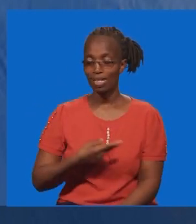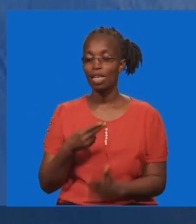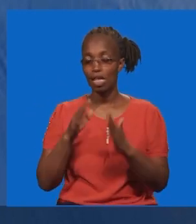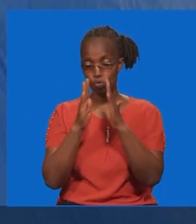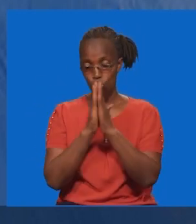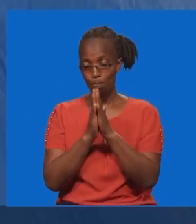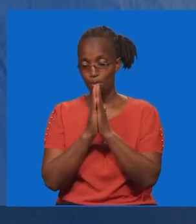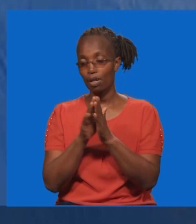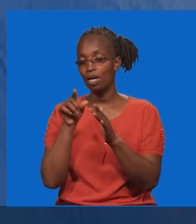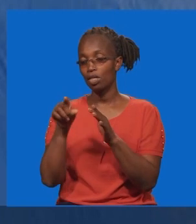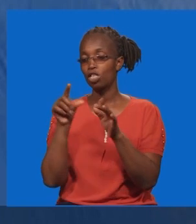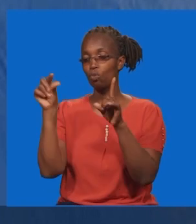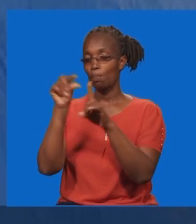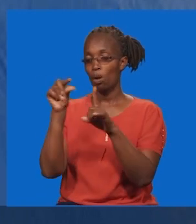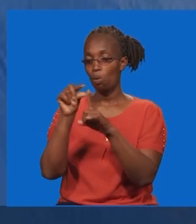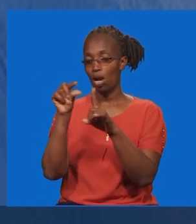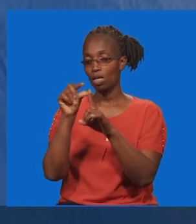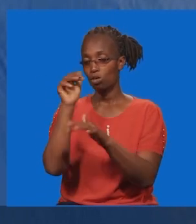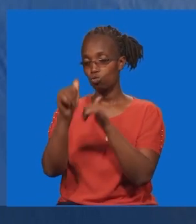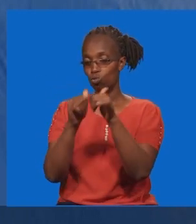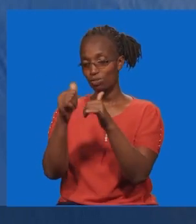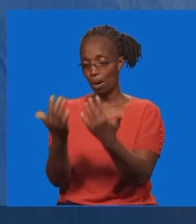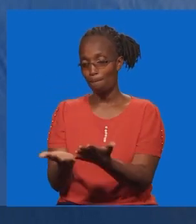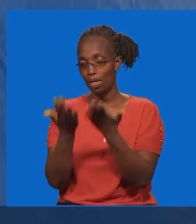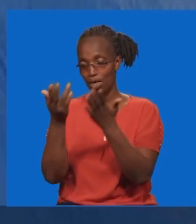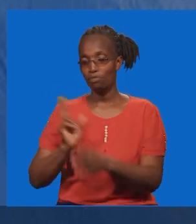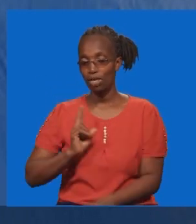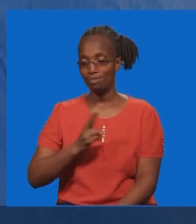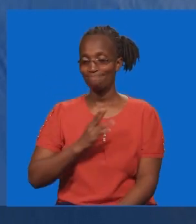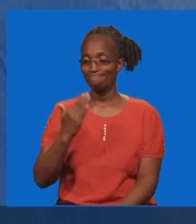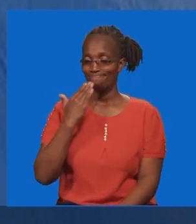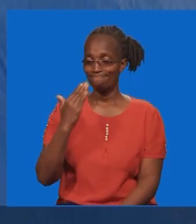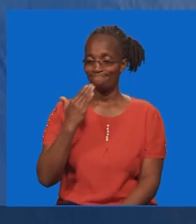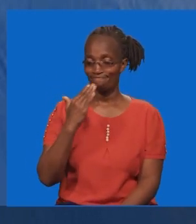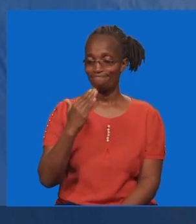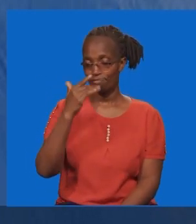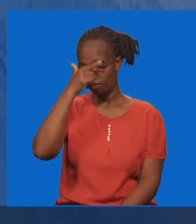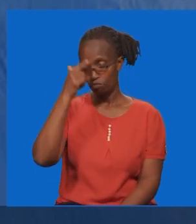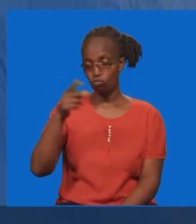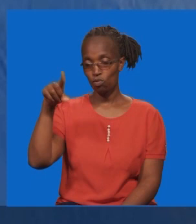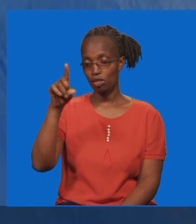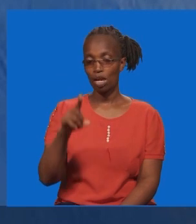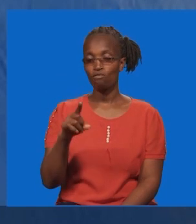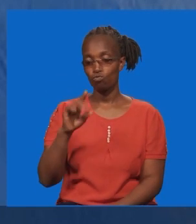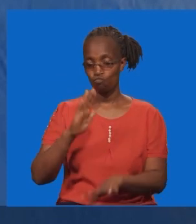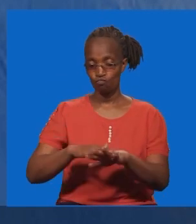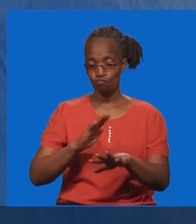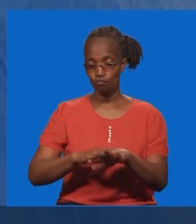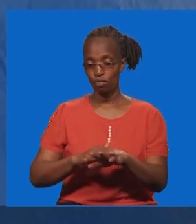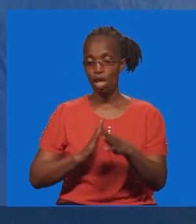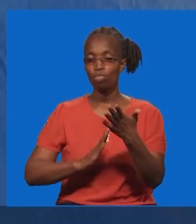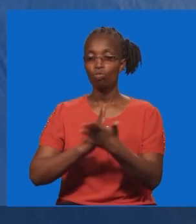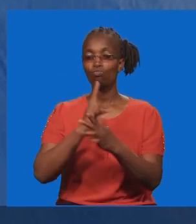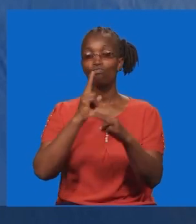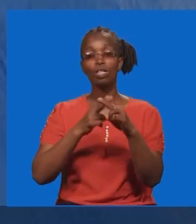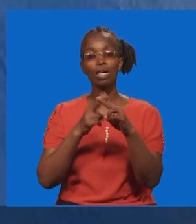baraka kwake. Na nikaweze pia kuwa neno la kumuinua kila wakati. Asande buwana ni kwa maana unashitahili. Asande buwana ni kwa